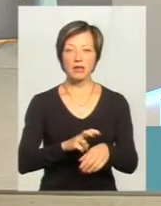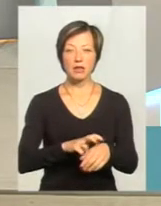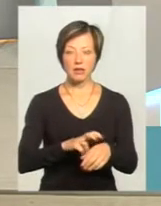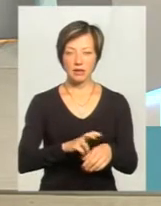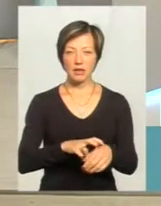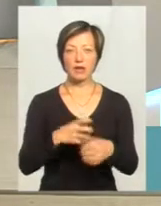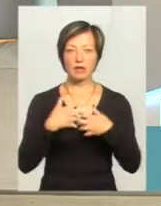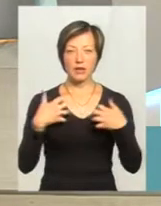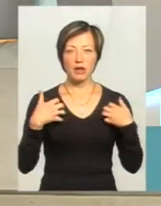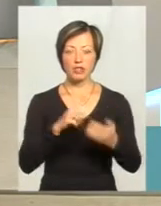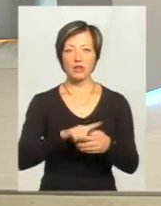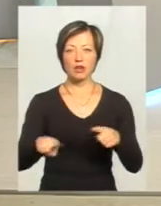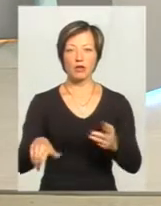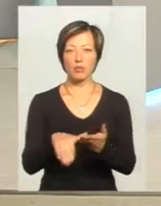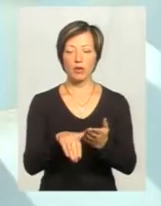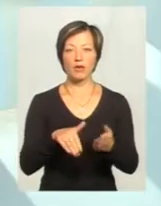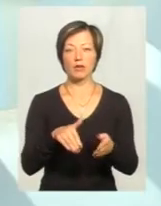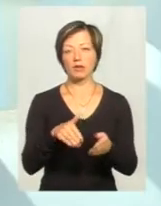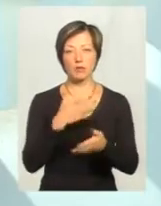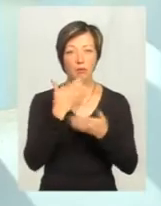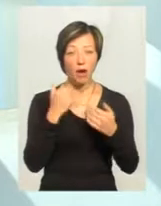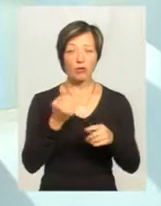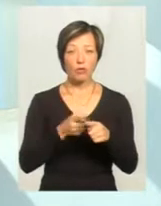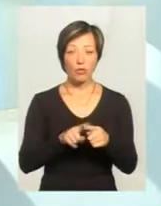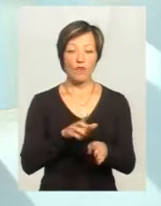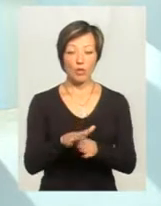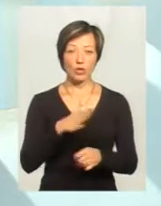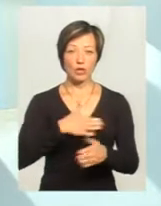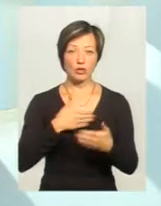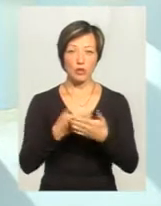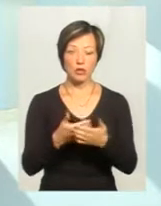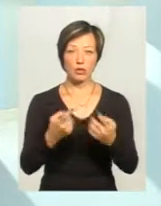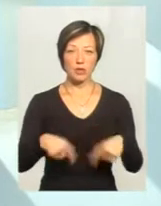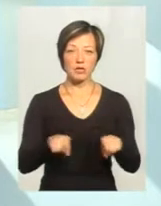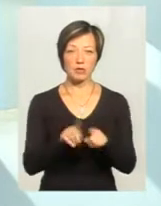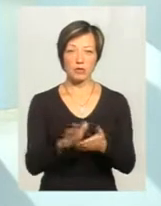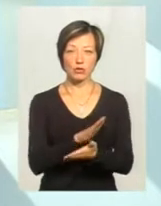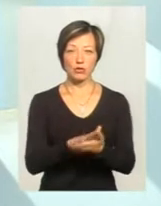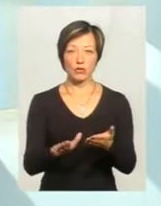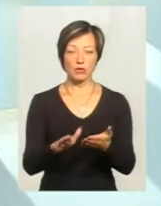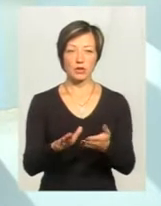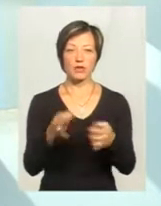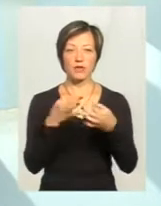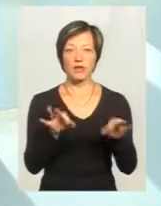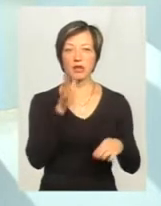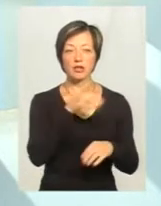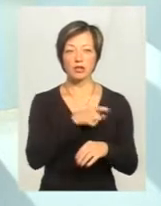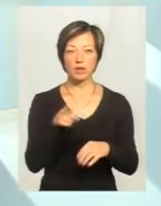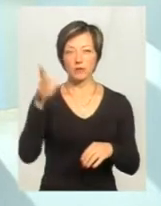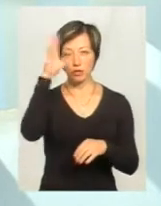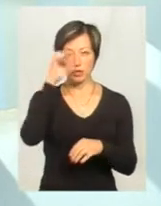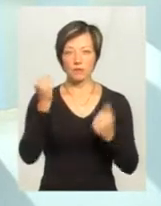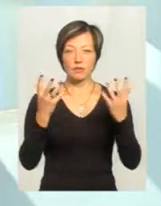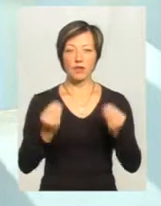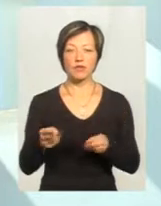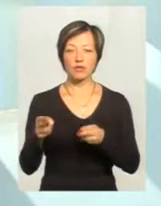ветеринарної допомоги виконує наша громадська організація, яка на волонтерських засадах безкоштовно в вільний час і вночі, і